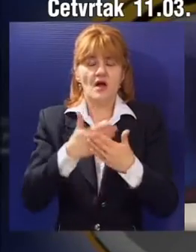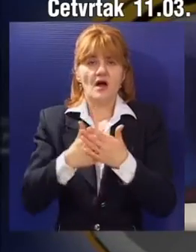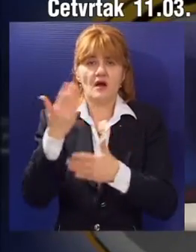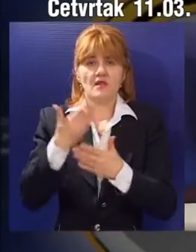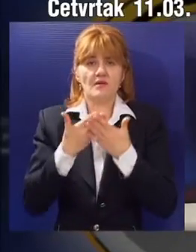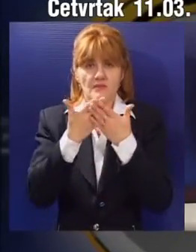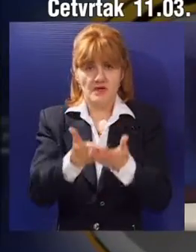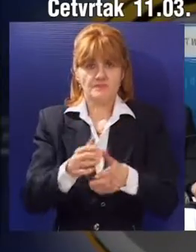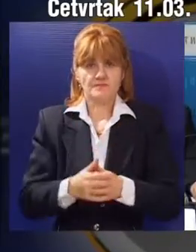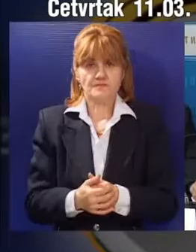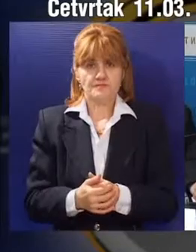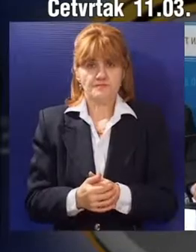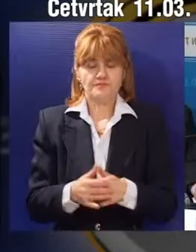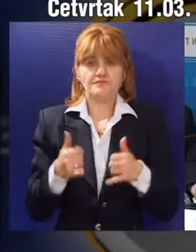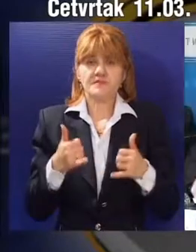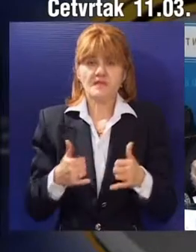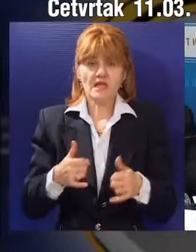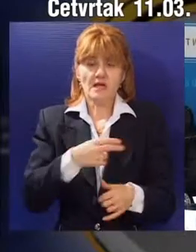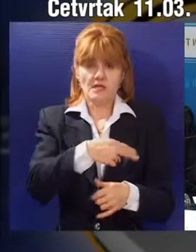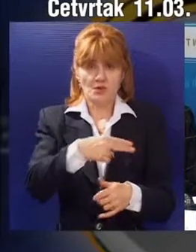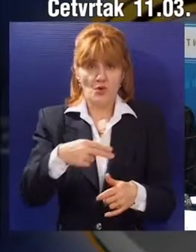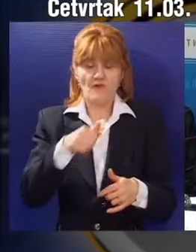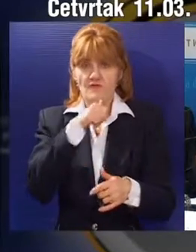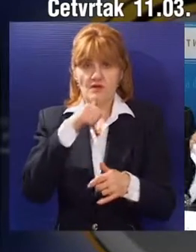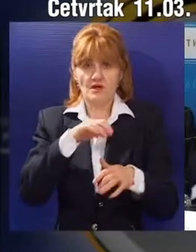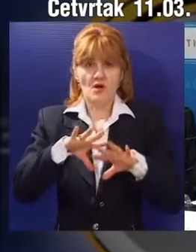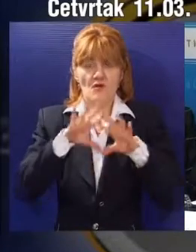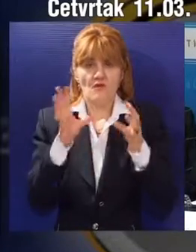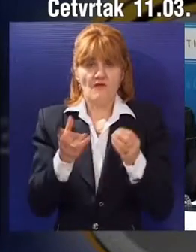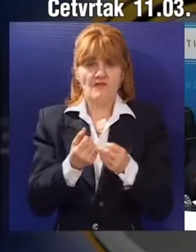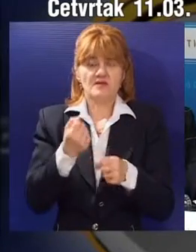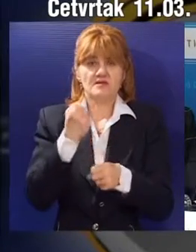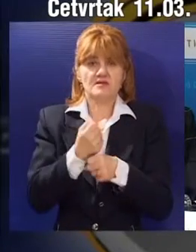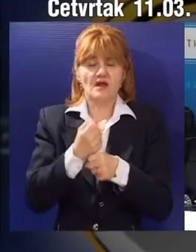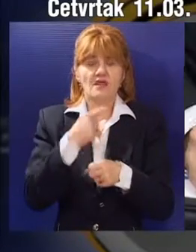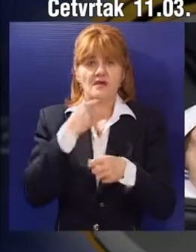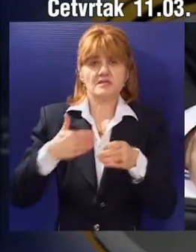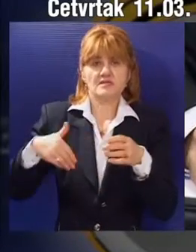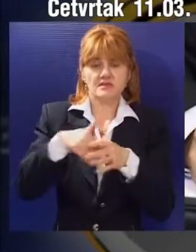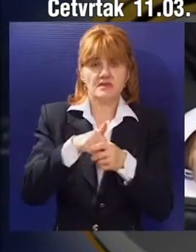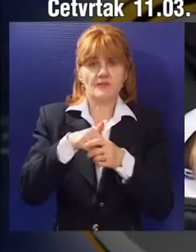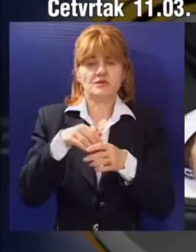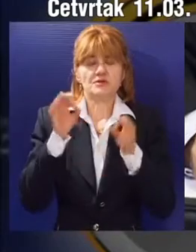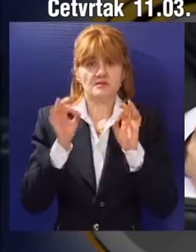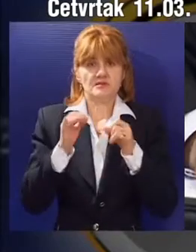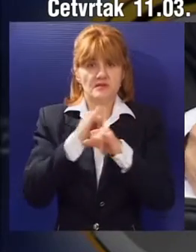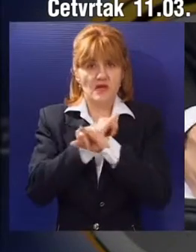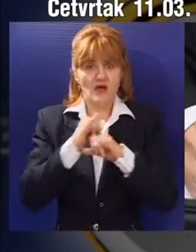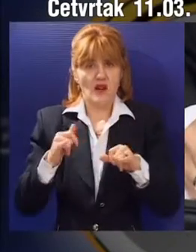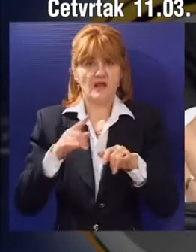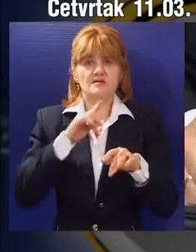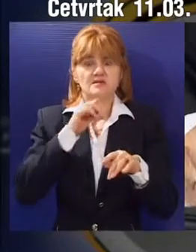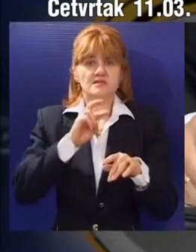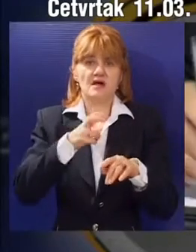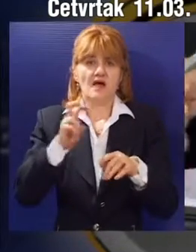grad Subotica. Danas potpisani kolektivni ugovori obuhvataju zasnivanje radnog odnosa uz savršavanje, zarade, prestanak